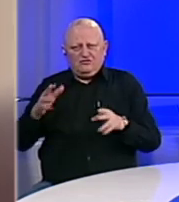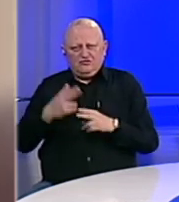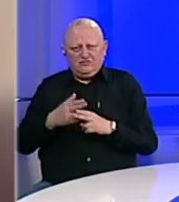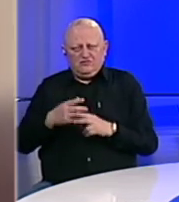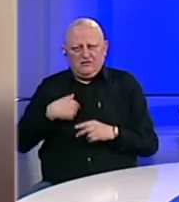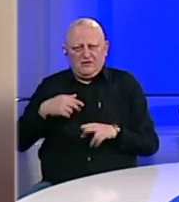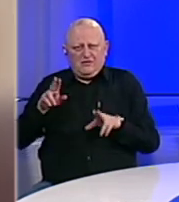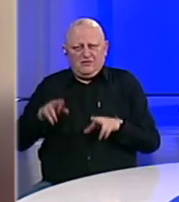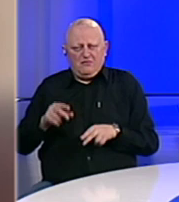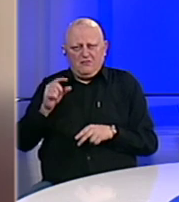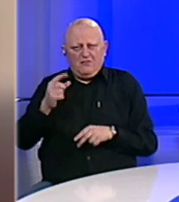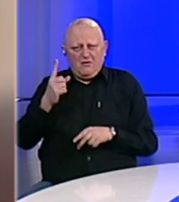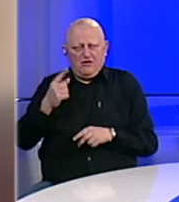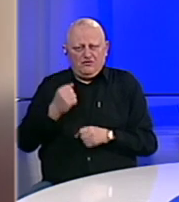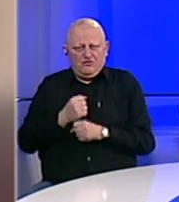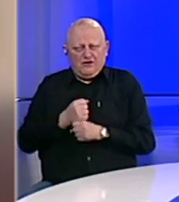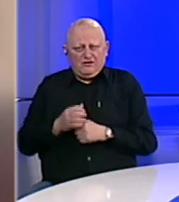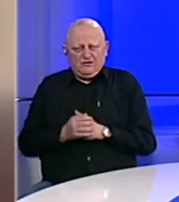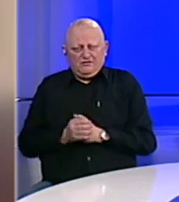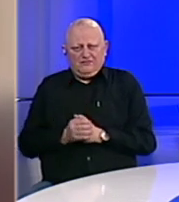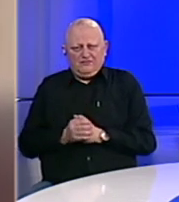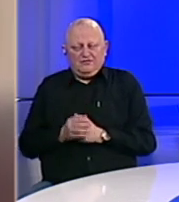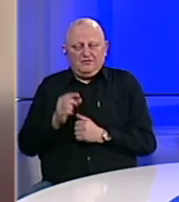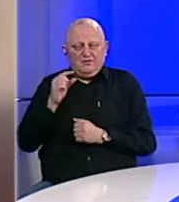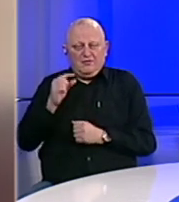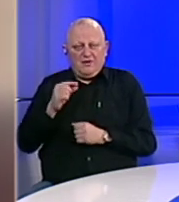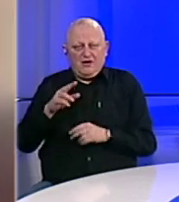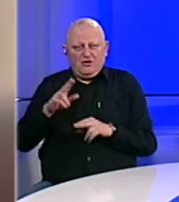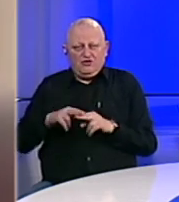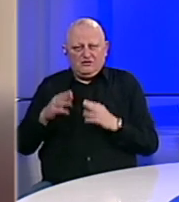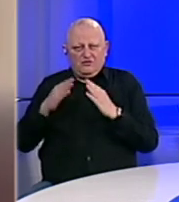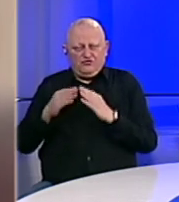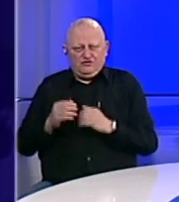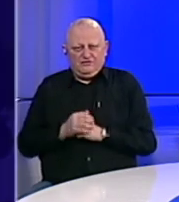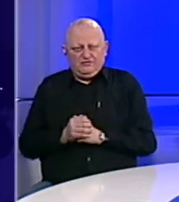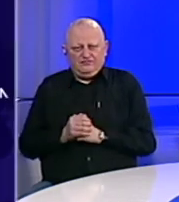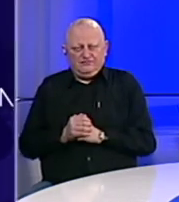Pa valjda mi možemo makar toliko učiniti. Makar da ostanemo kod kuće.